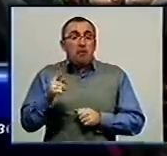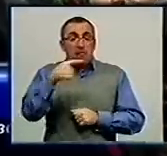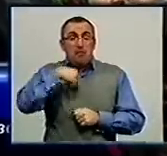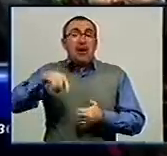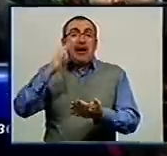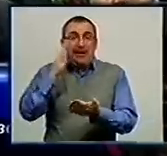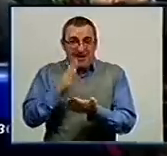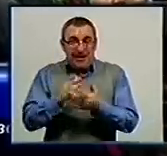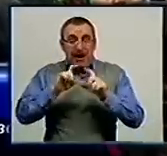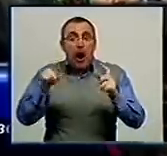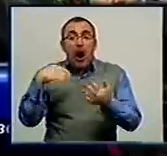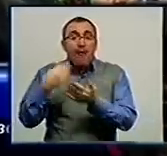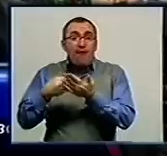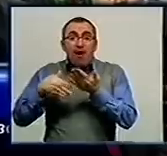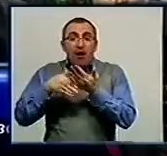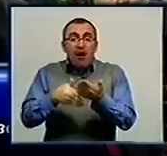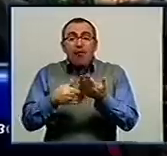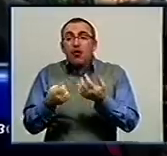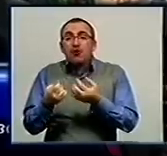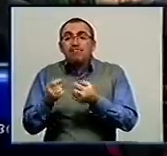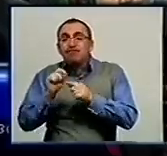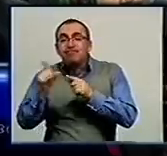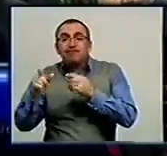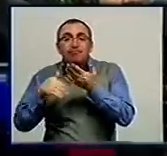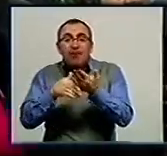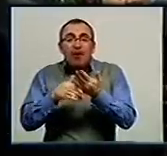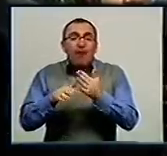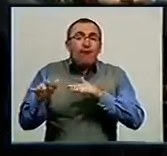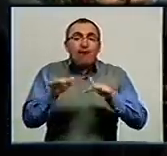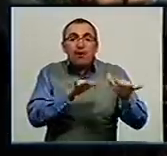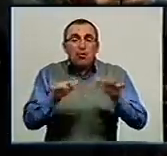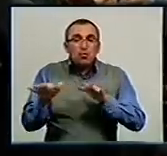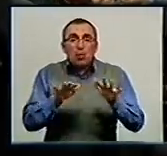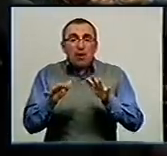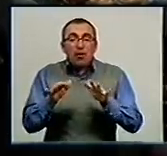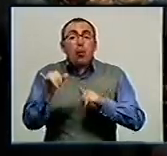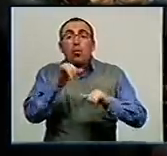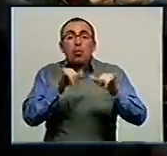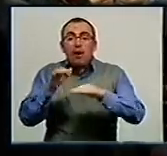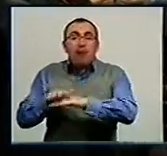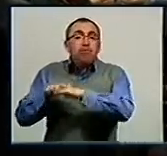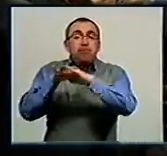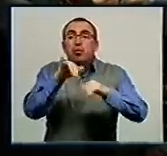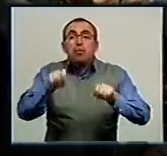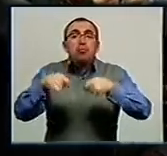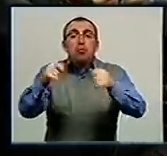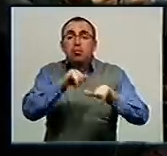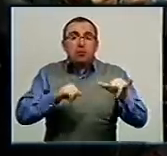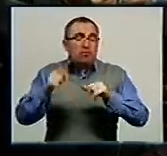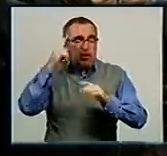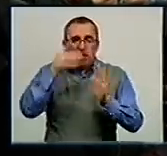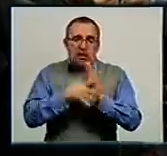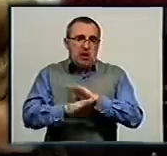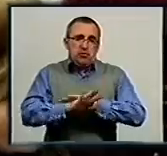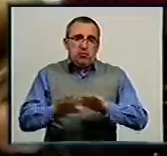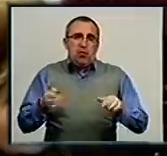не фінансування, не джерел фінансування, не функціонування, куди передаємось, це поки що не зрозуміло,